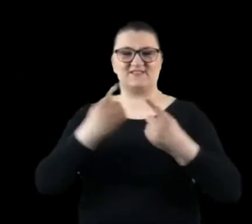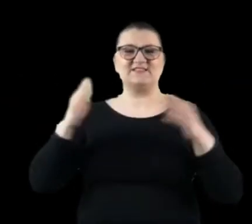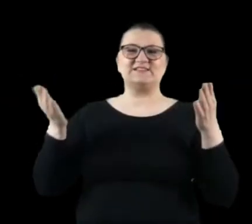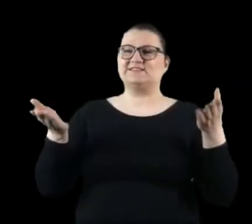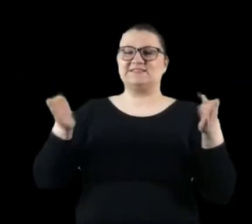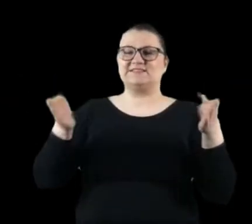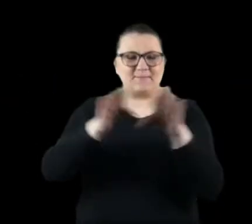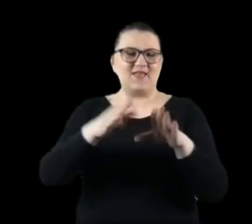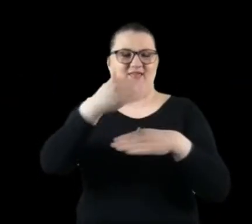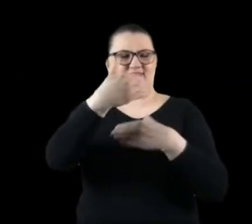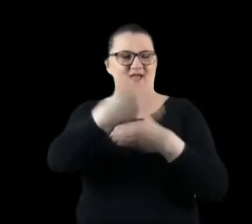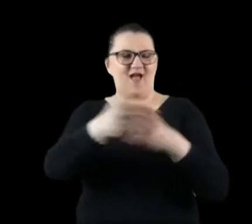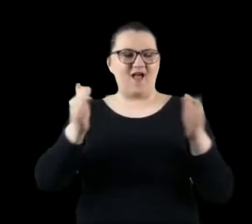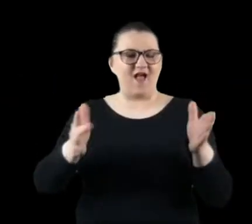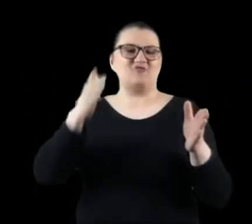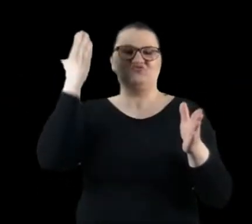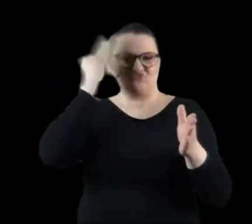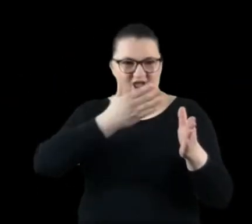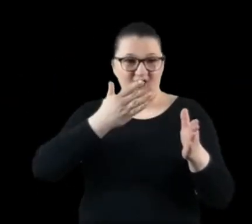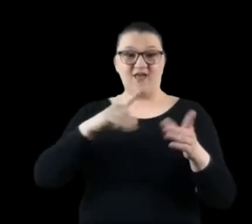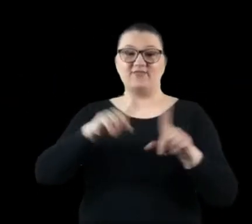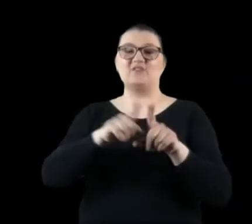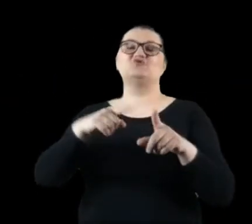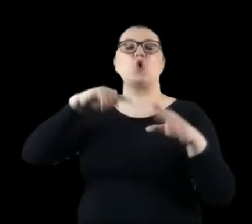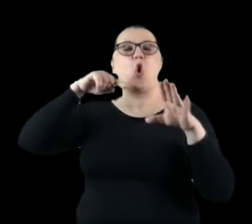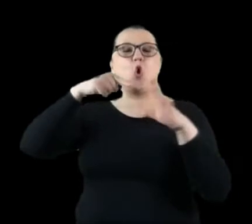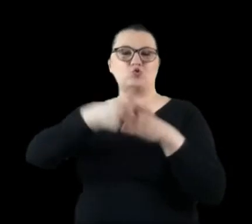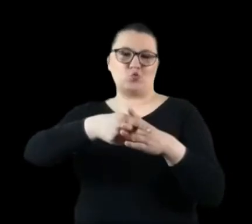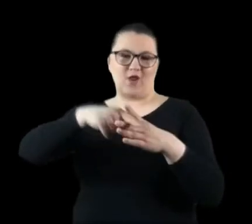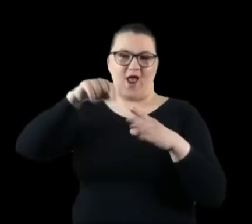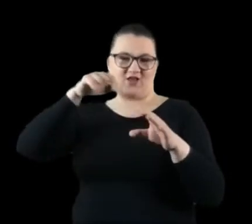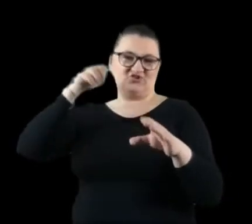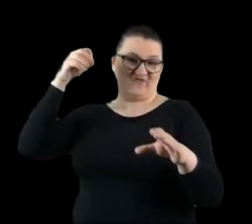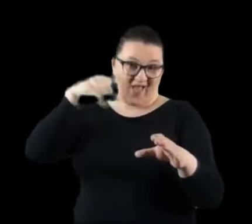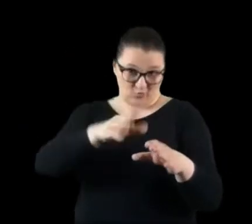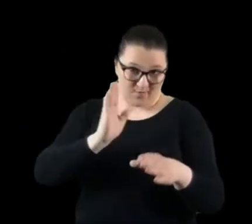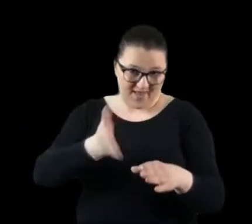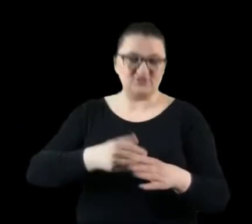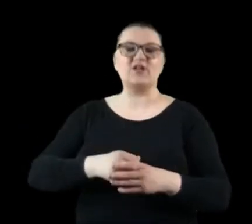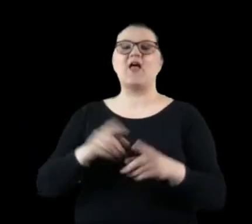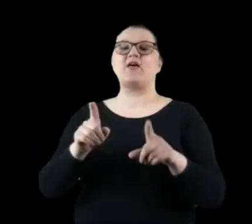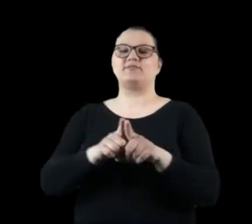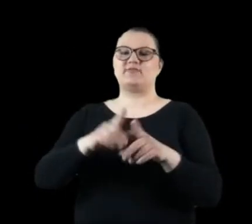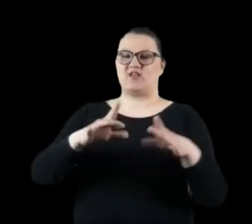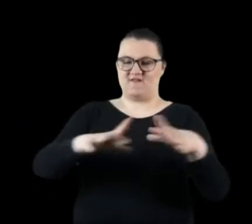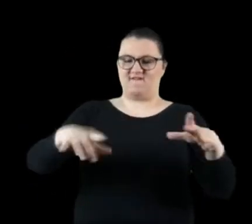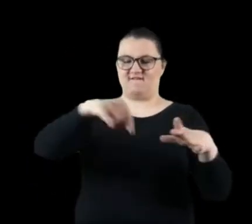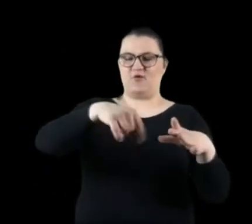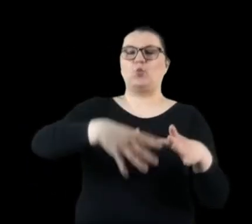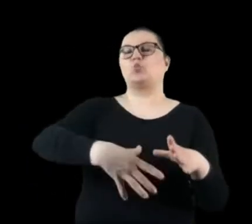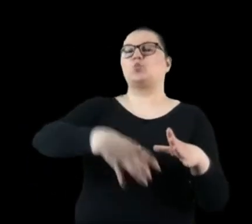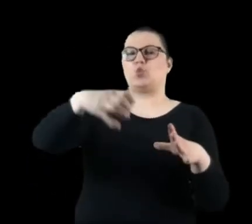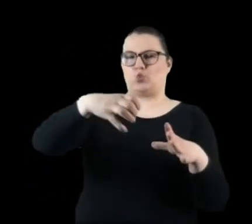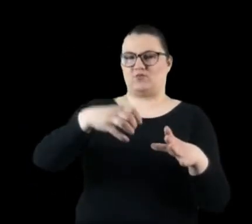otworek, przez który będzie mogło wpadać nasze światło i materiał światłoczuły, który ten obraz powstały na przeciwległej stanie